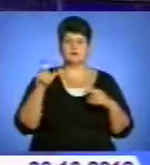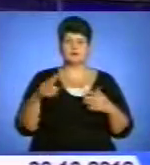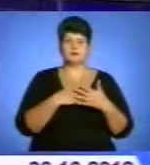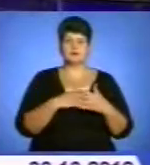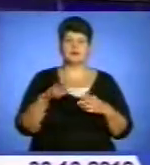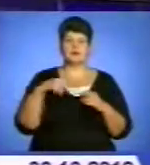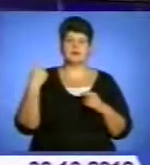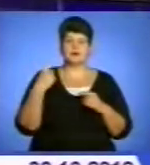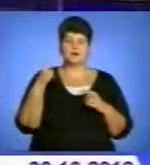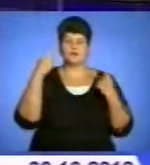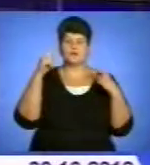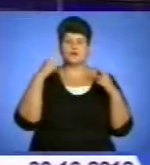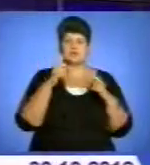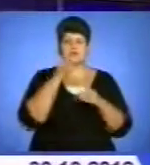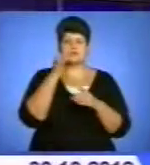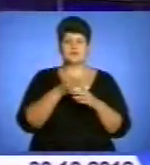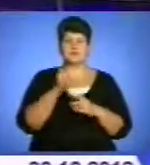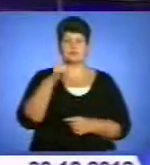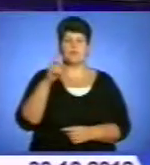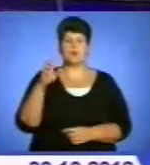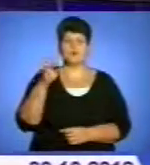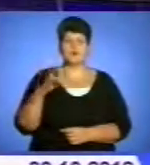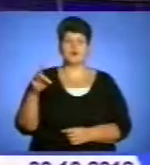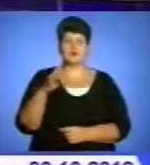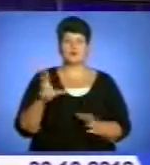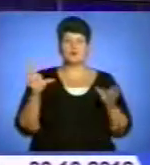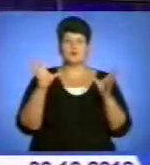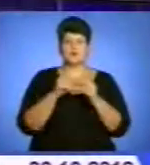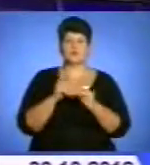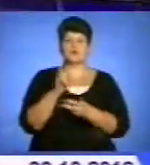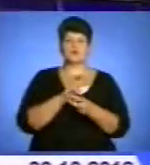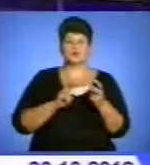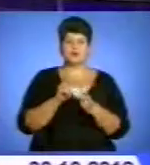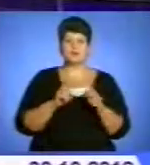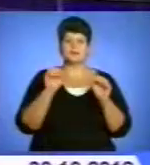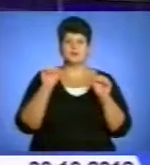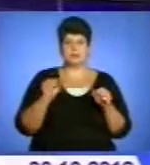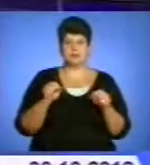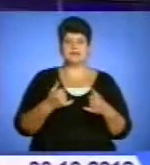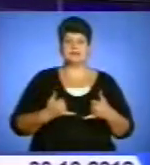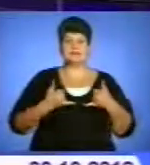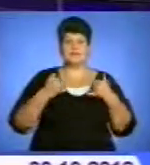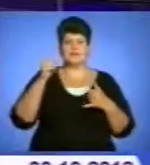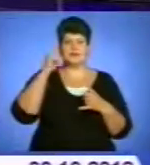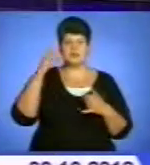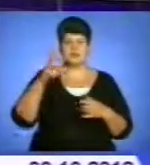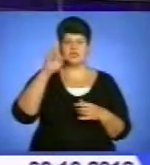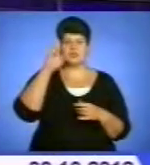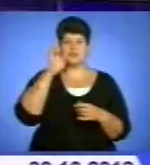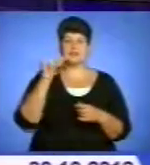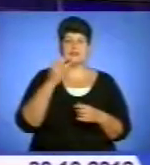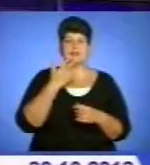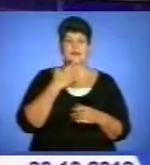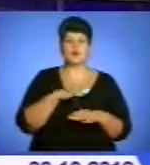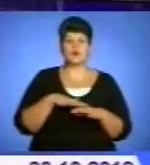творчий звіт мистецьких колективів з Борівського району «У єдності шукайте нагоду для величі держави і народу». Присвячені